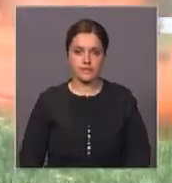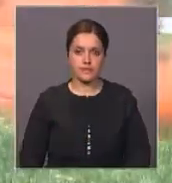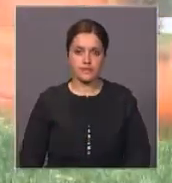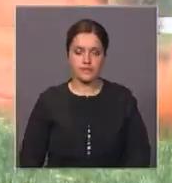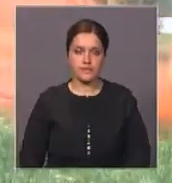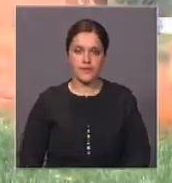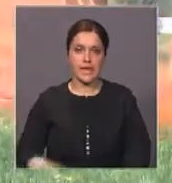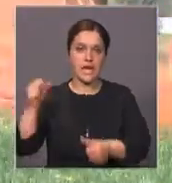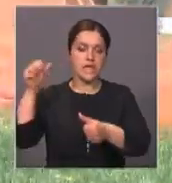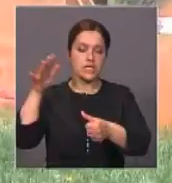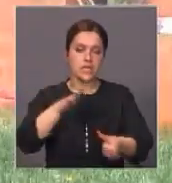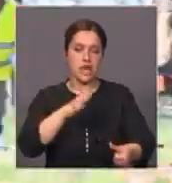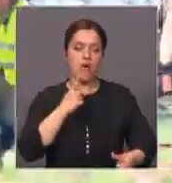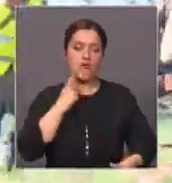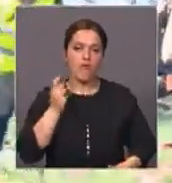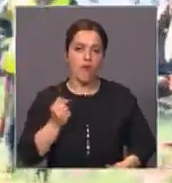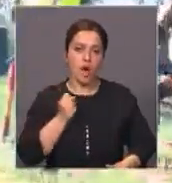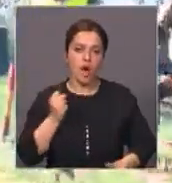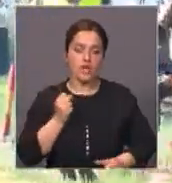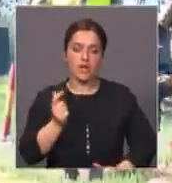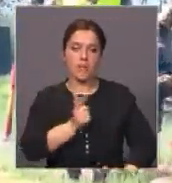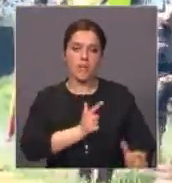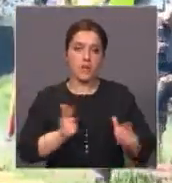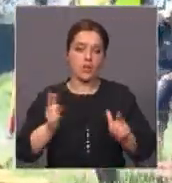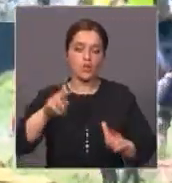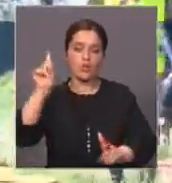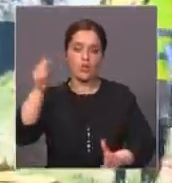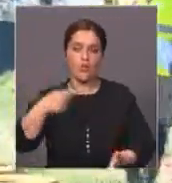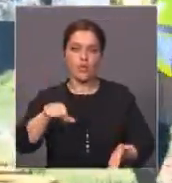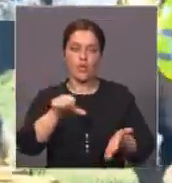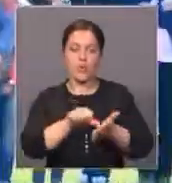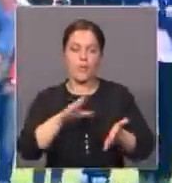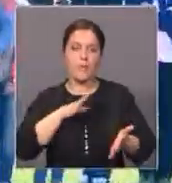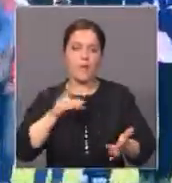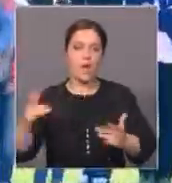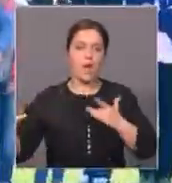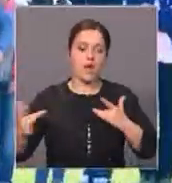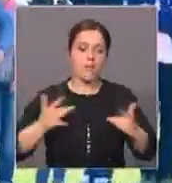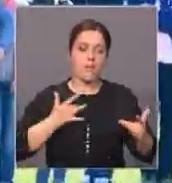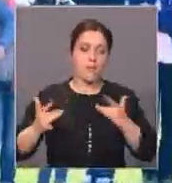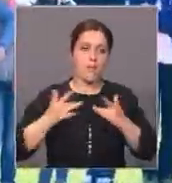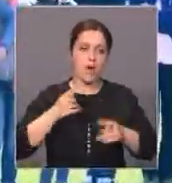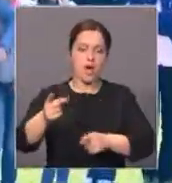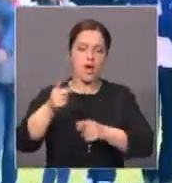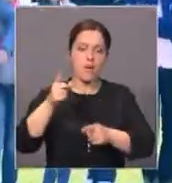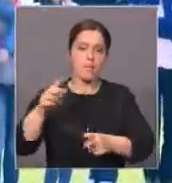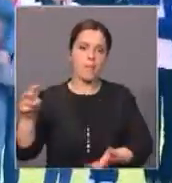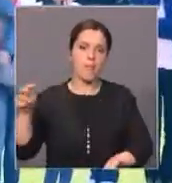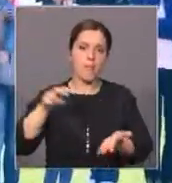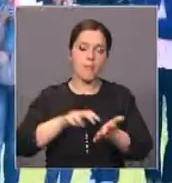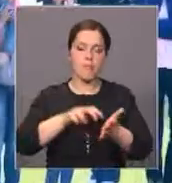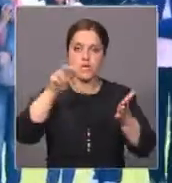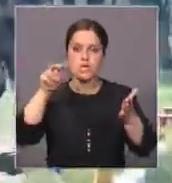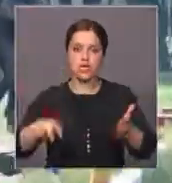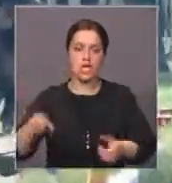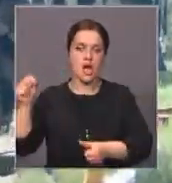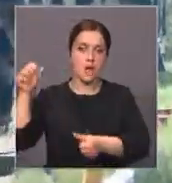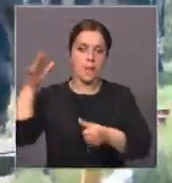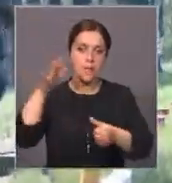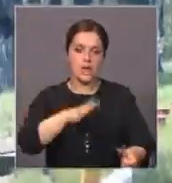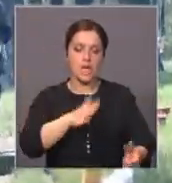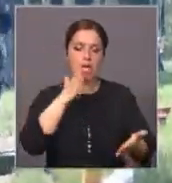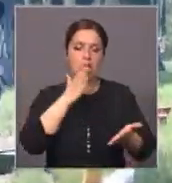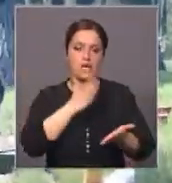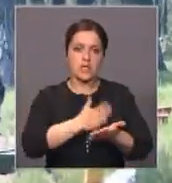Десантники подготовили для ветеранов и школьников целое боевое представление. И стрельба, и прыжки с парашютами, и демонстрация мастерства